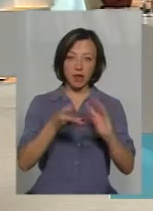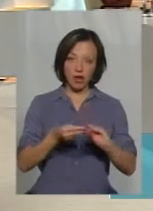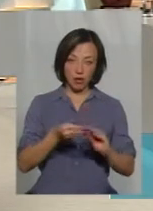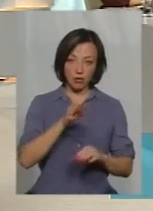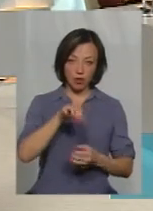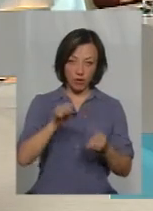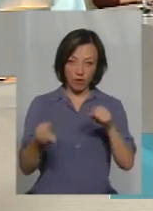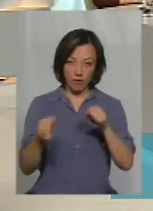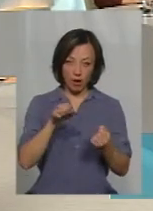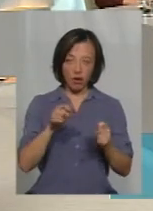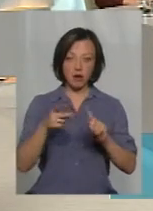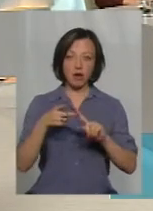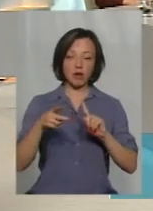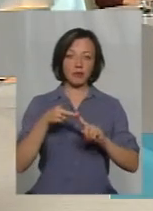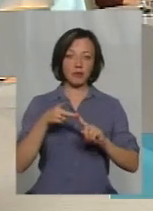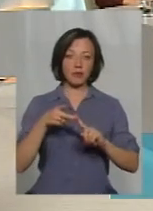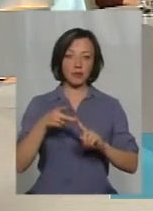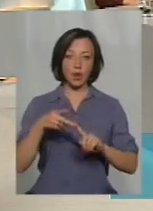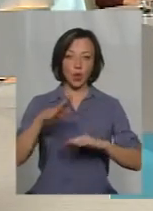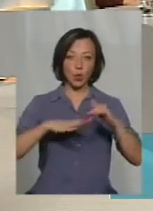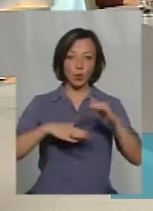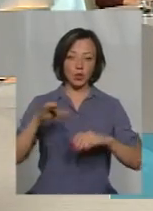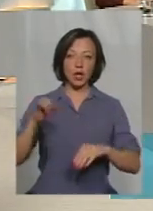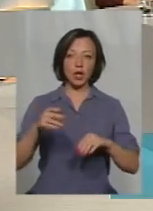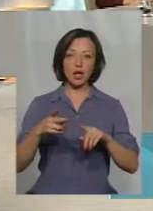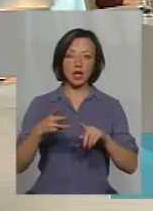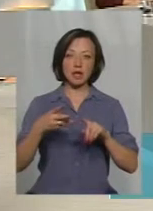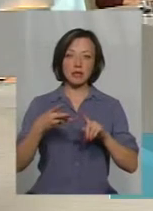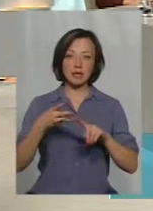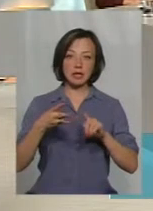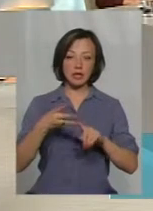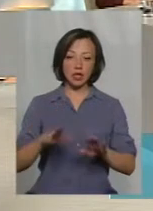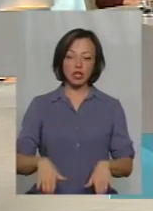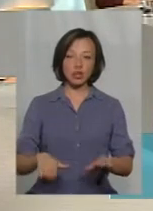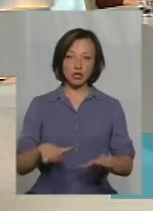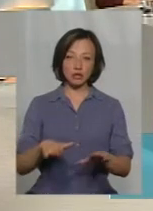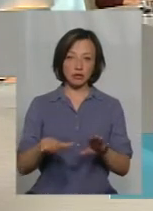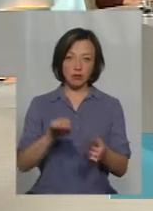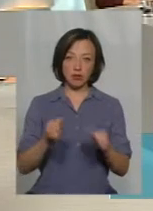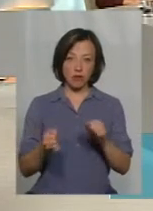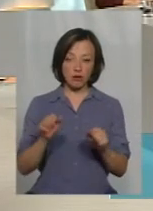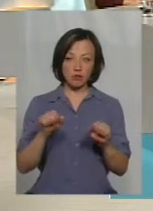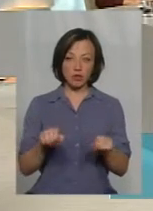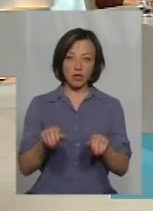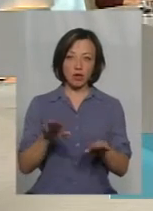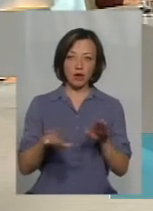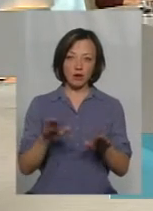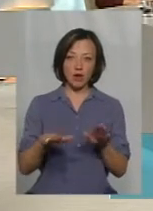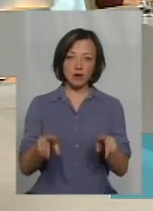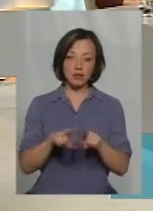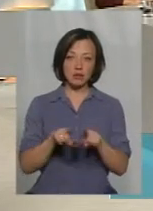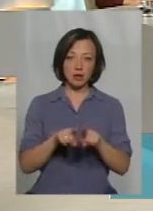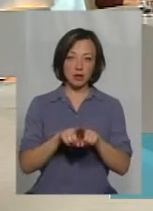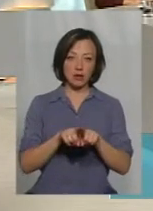керування, керування ручне і керування нижніми кінцівками. Тобто, регулювалися так